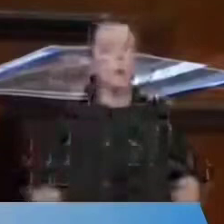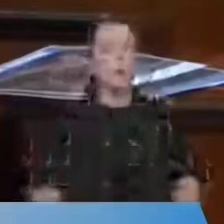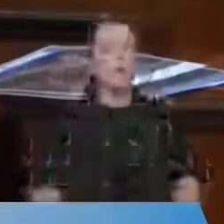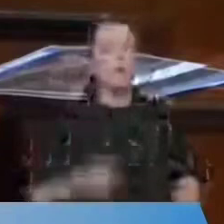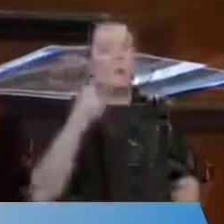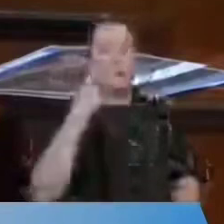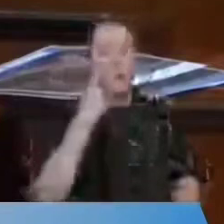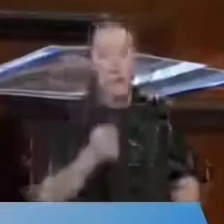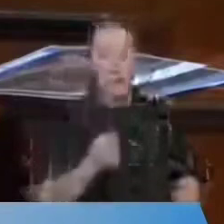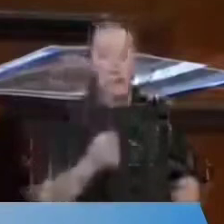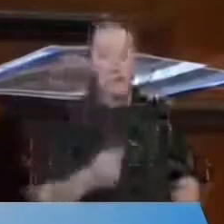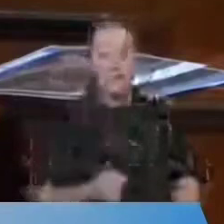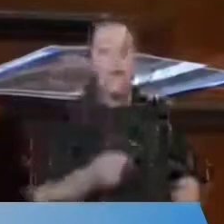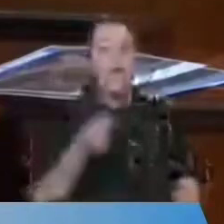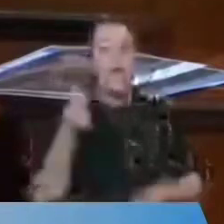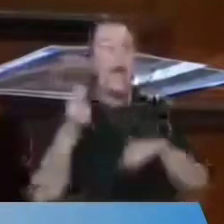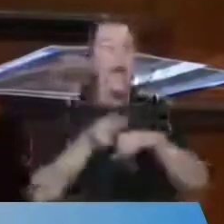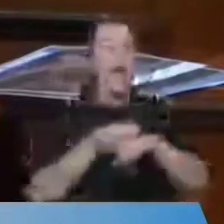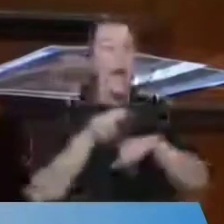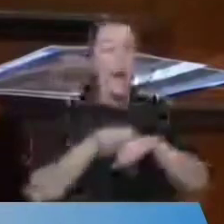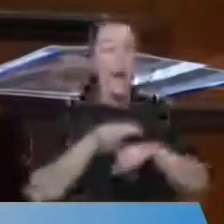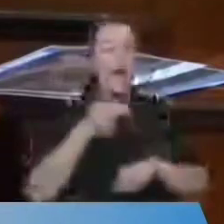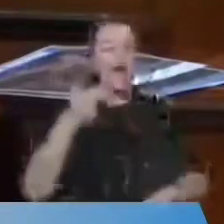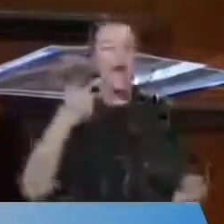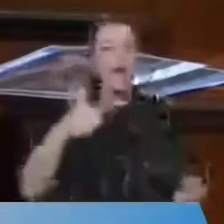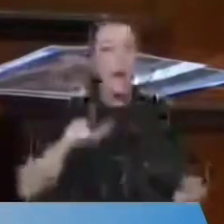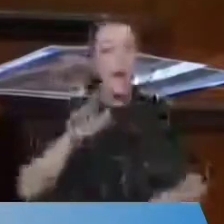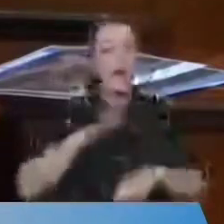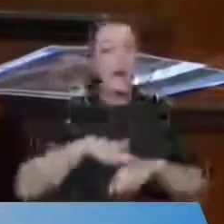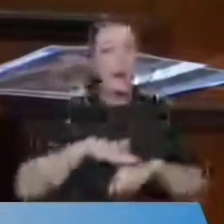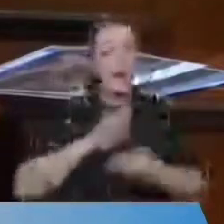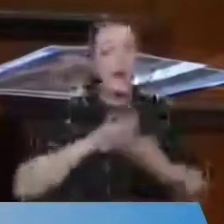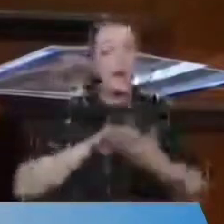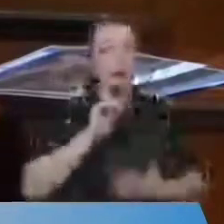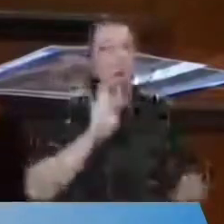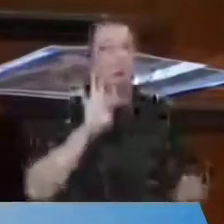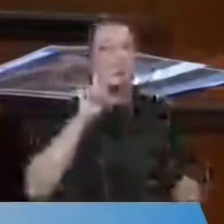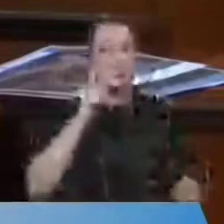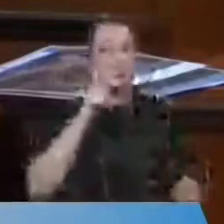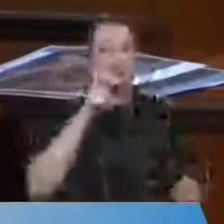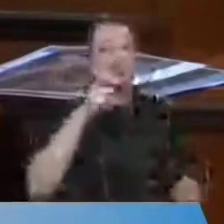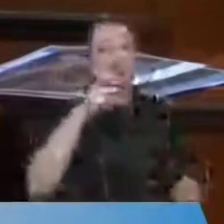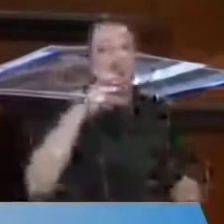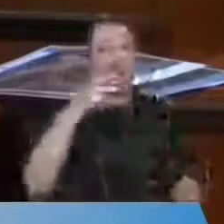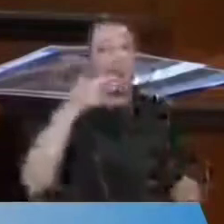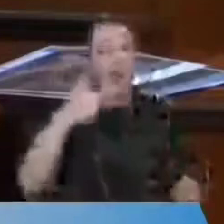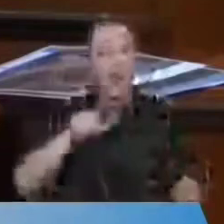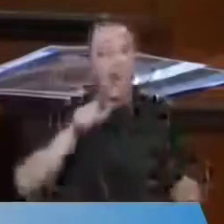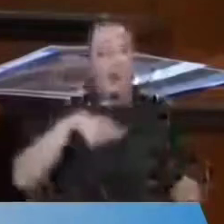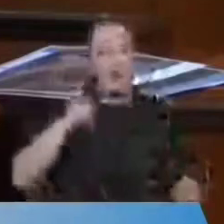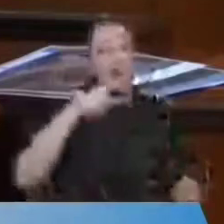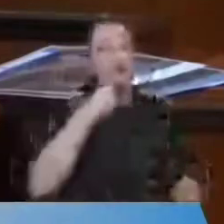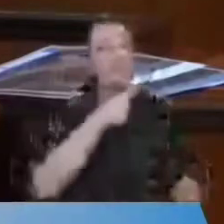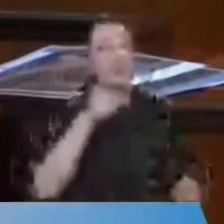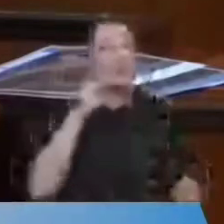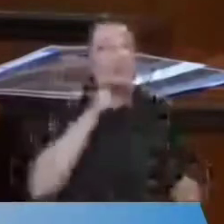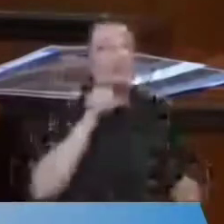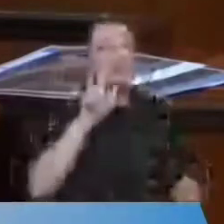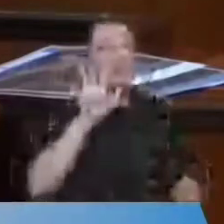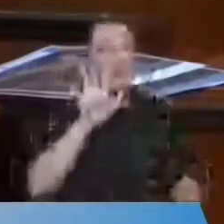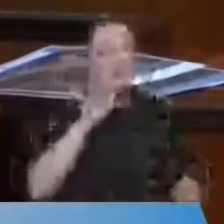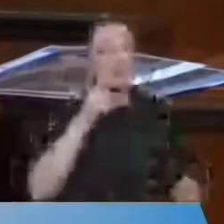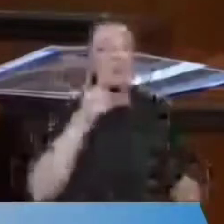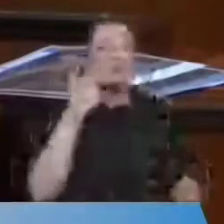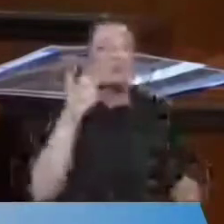Bakın, örnek köyü yapacak ki arkadaşlar, yüz kırk dokuz köylüye söylüyoruz. Arkadaşların üç yüz otuz beş yıl, üç yıla